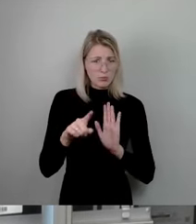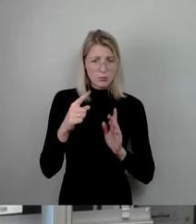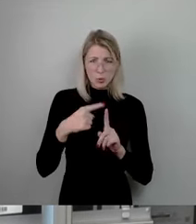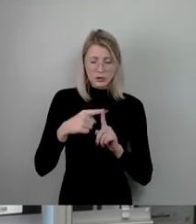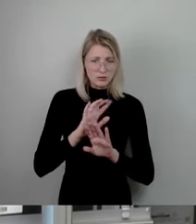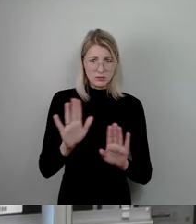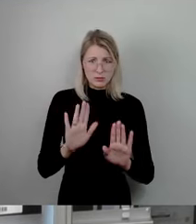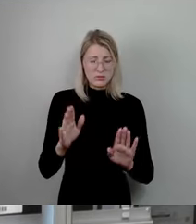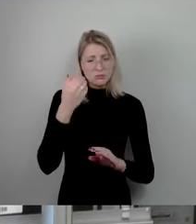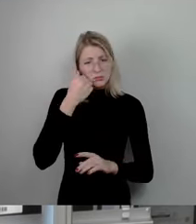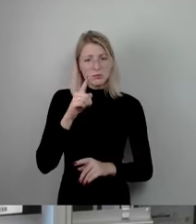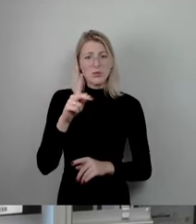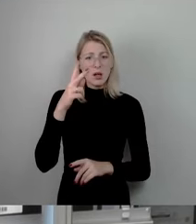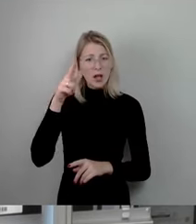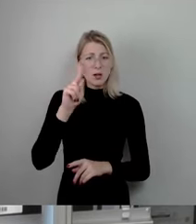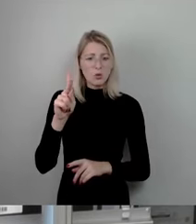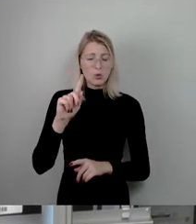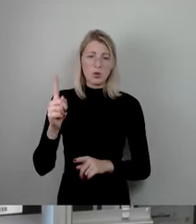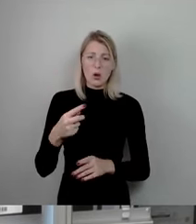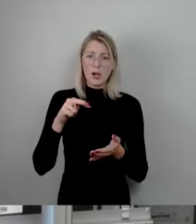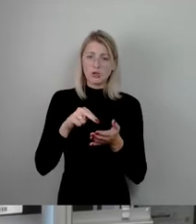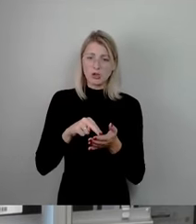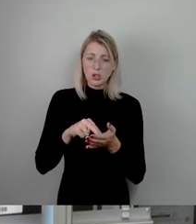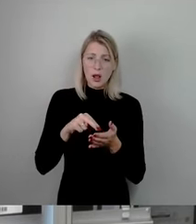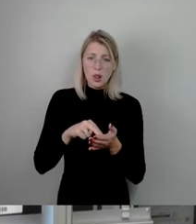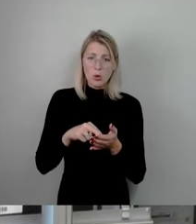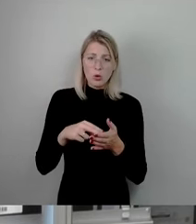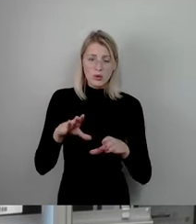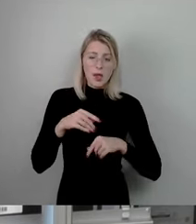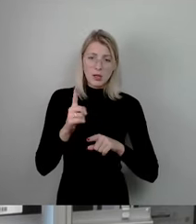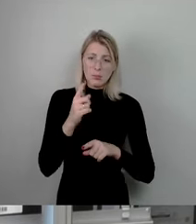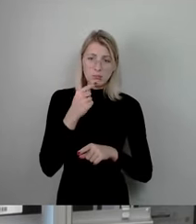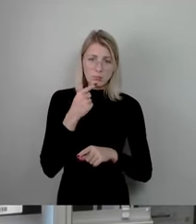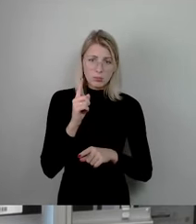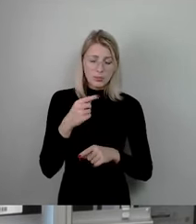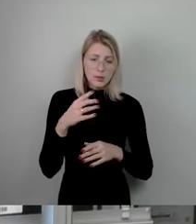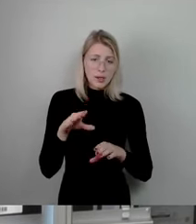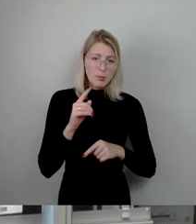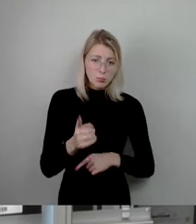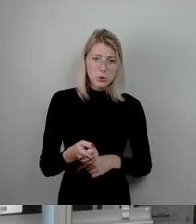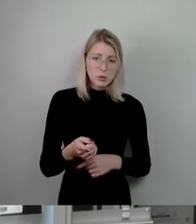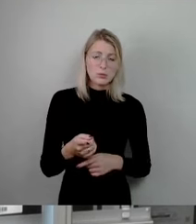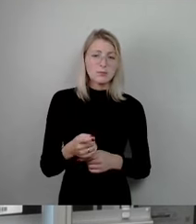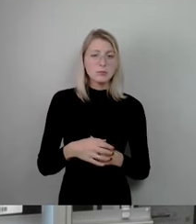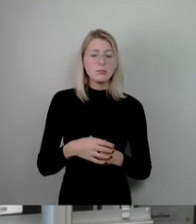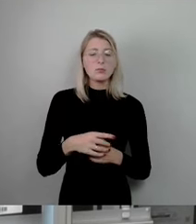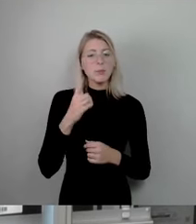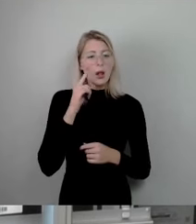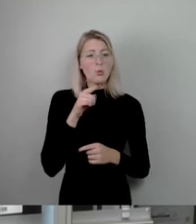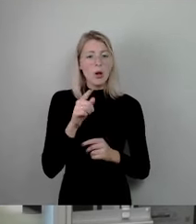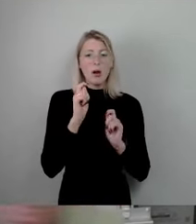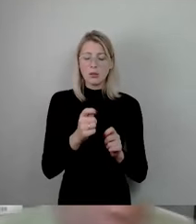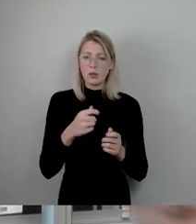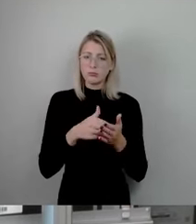noch mal kurz eine Stellungnahme. Ich glaube, kann eine ablehnen und die Vorderung kann man ganz getrost zustimmen. Vielen Dank.